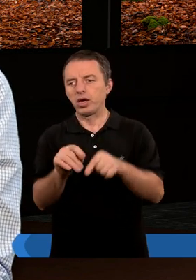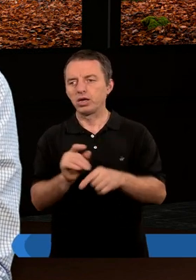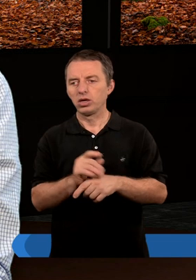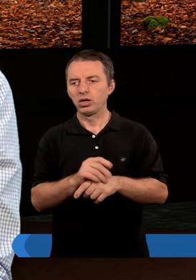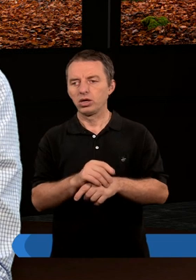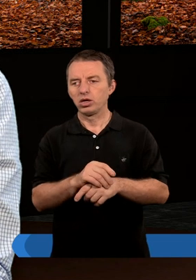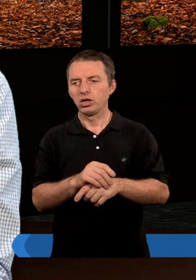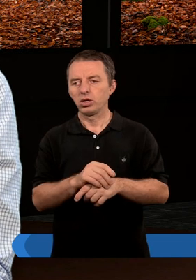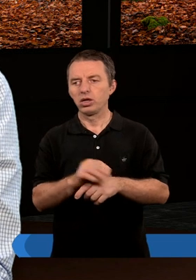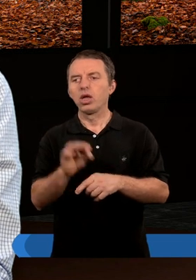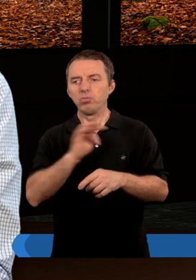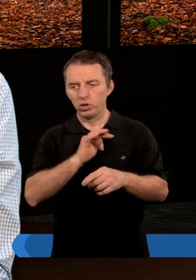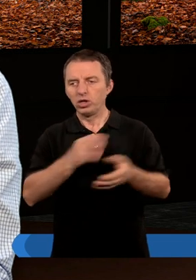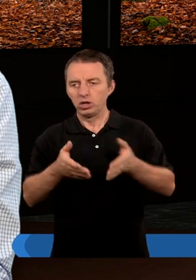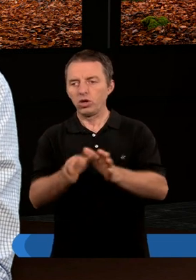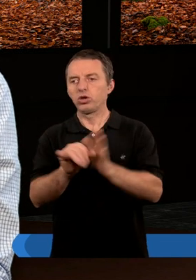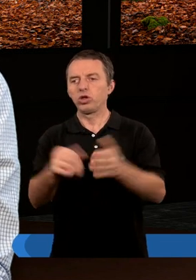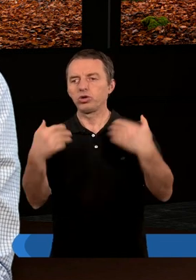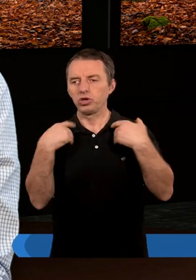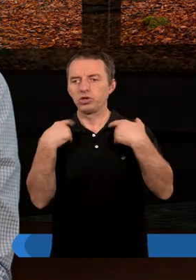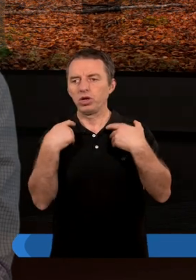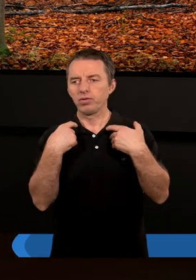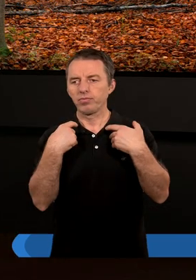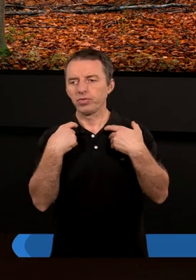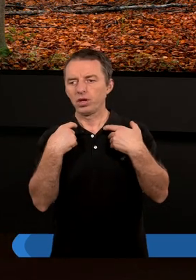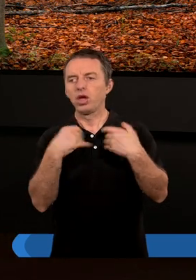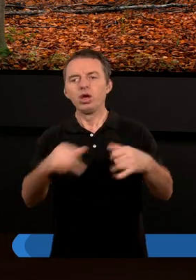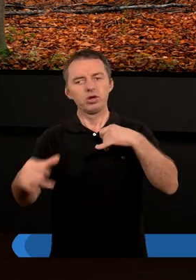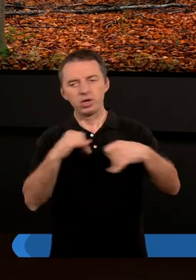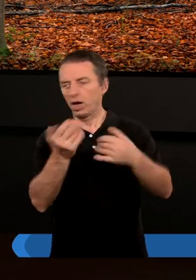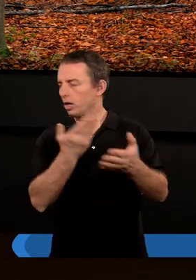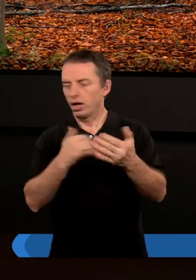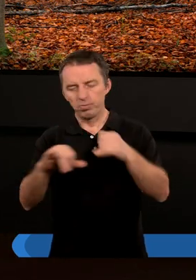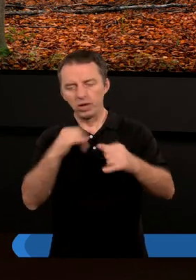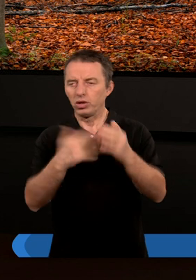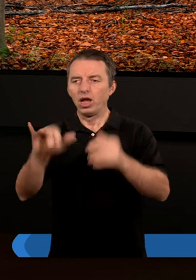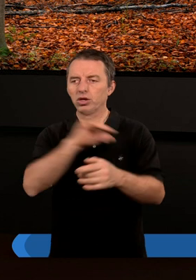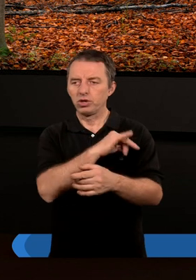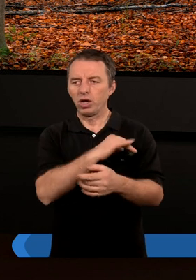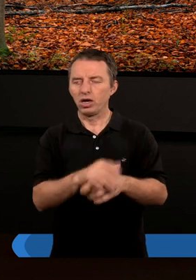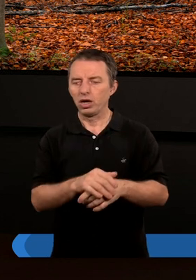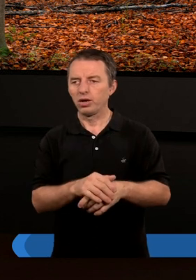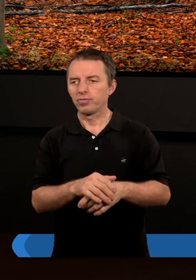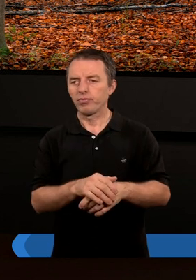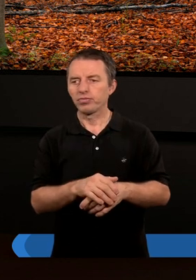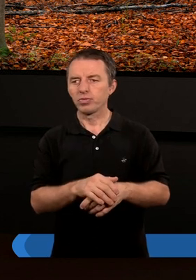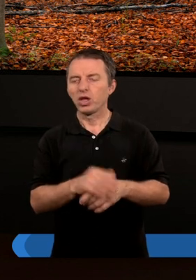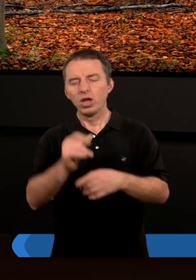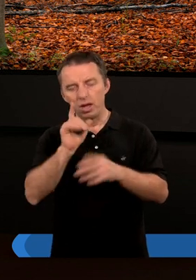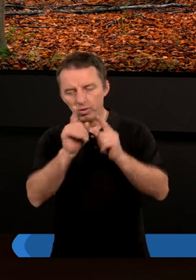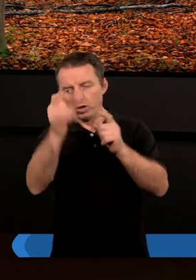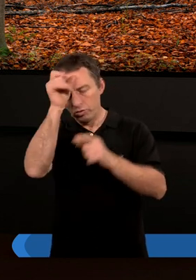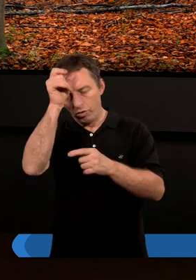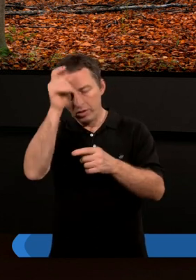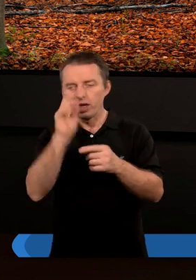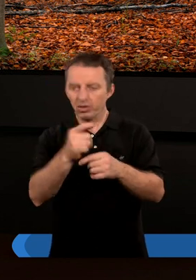drogę do życia. Otóż to, grzech nie panuje nad wierzącym. To znaczy, że tak naprawdę